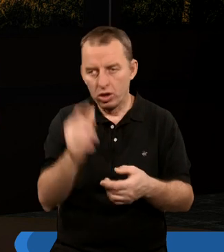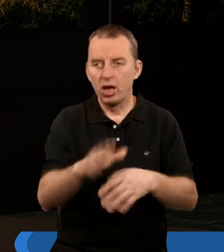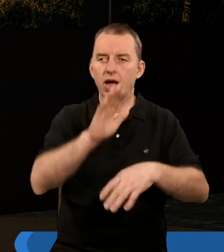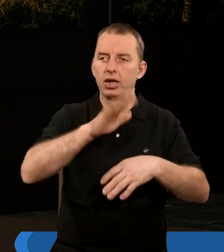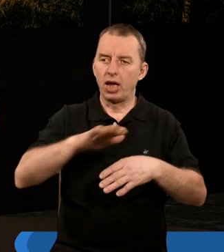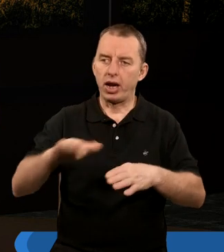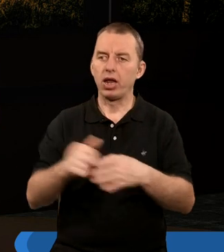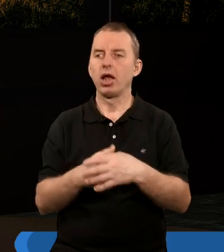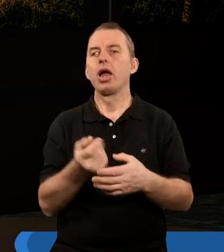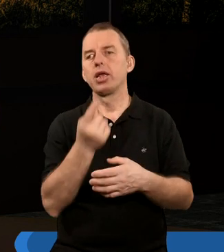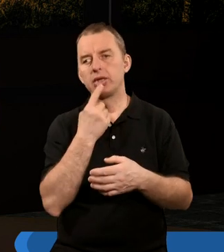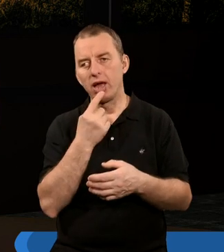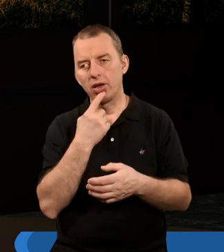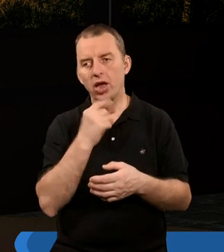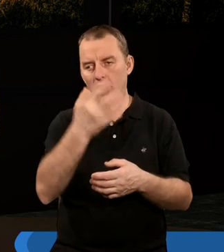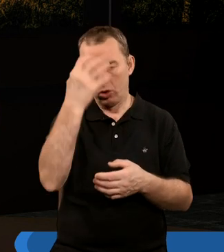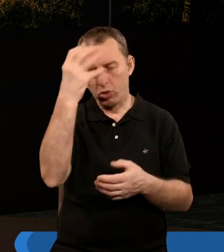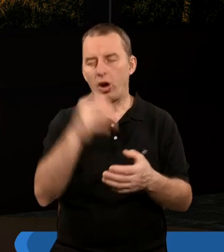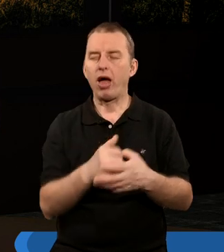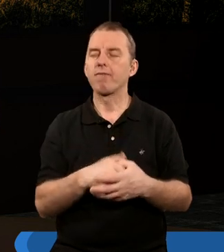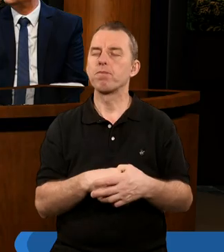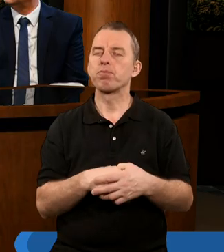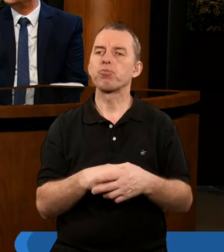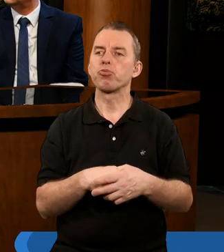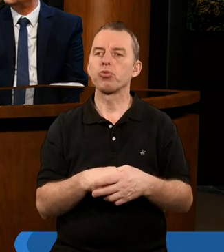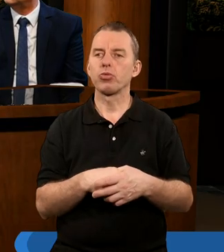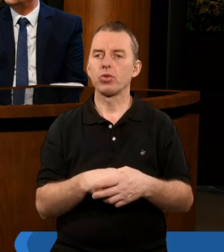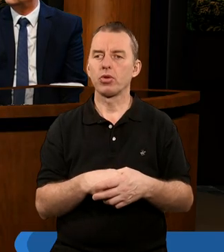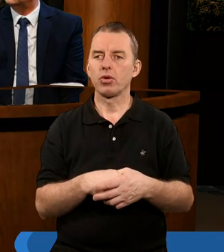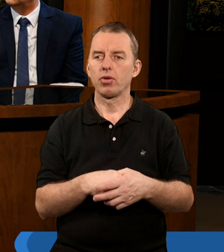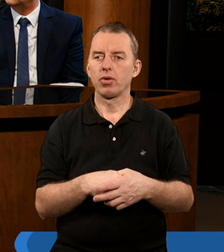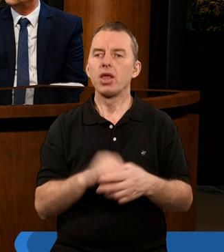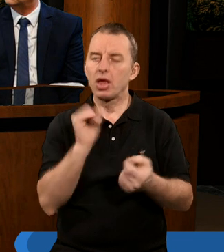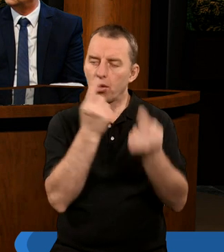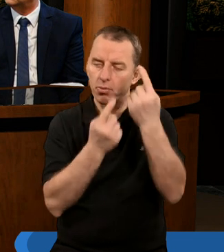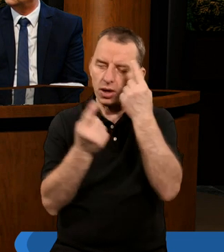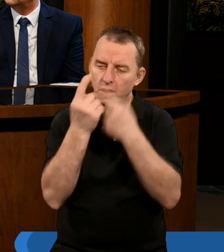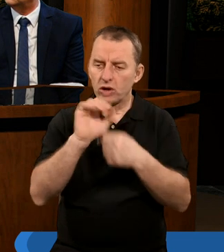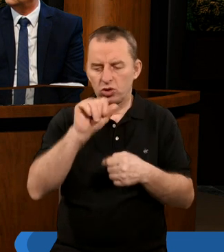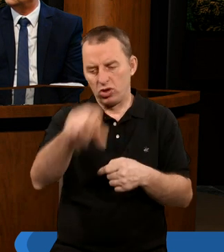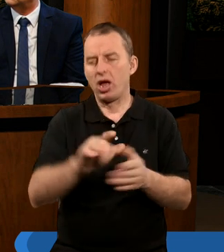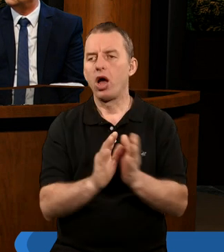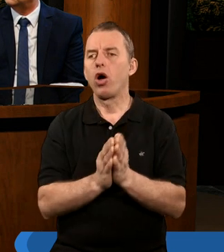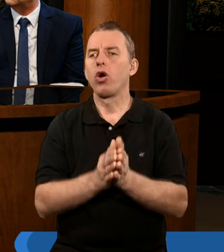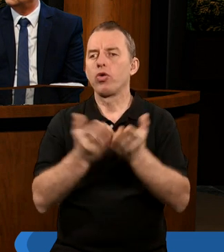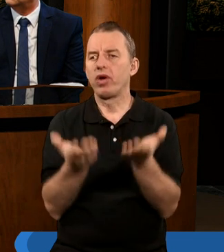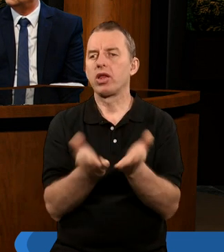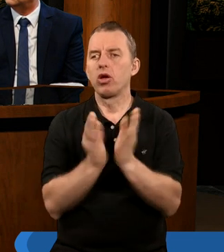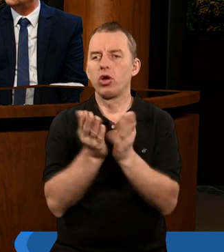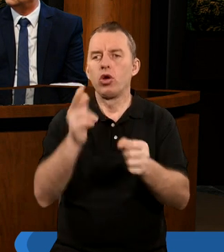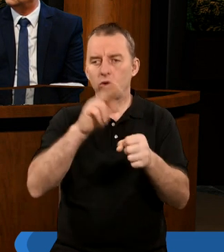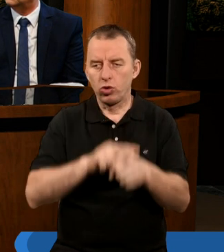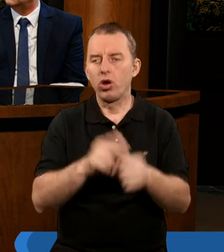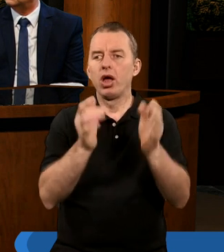i narodach i językach i królach. Jak sądzicie, co to za otwarta książeczka, którą